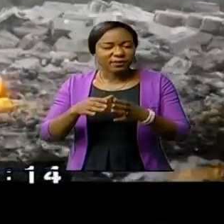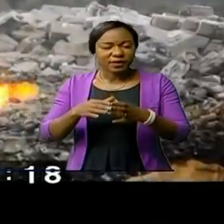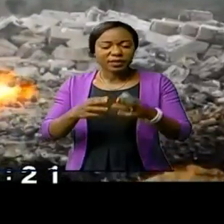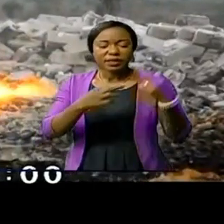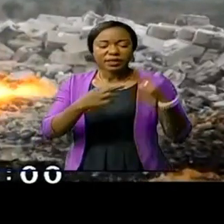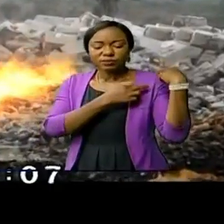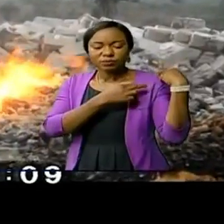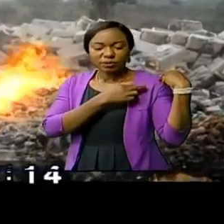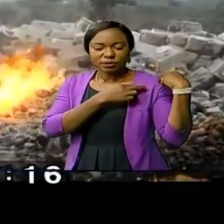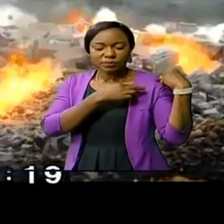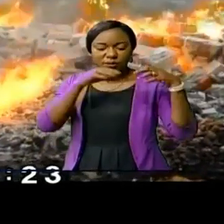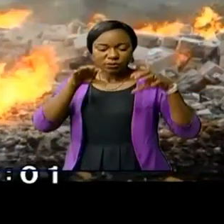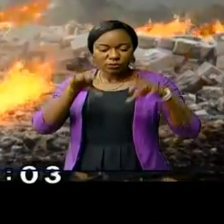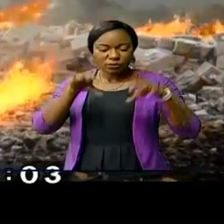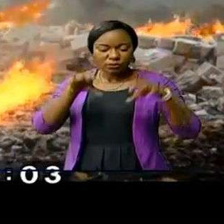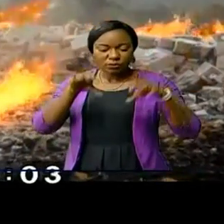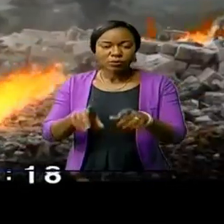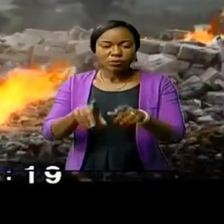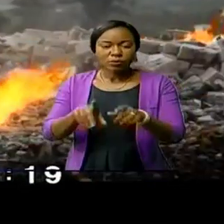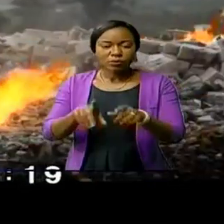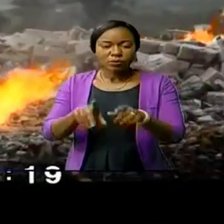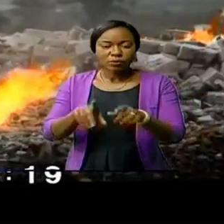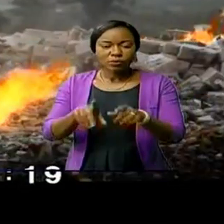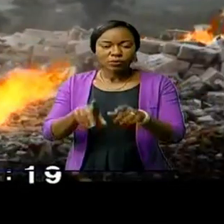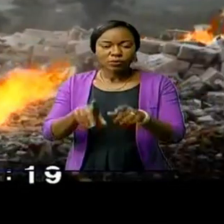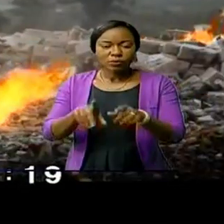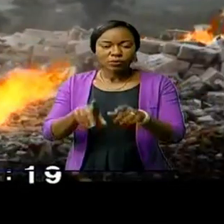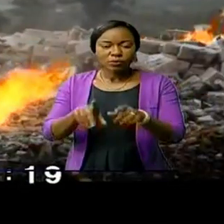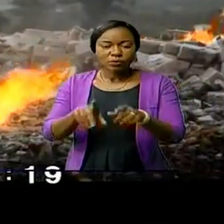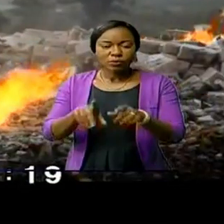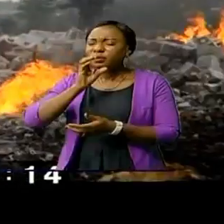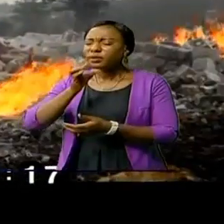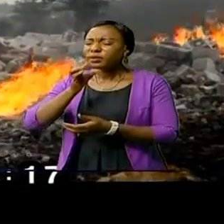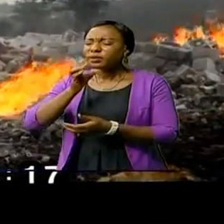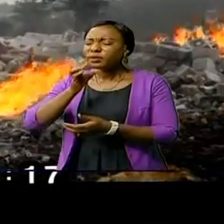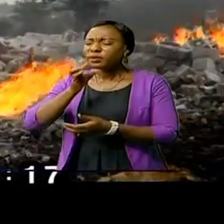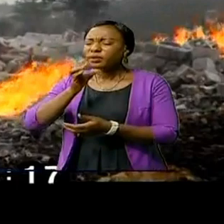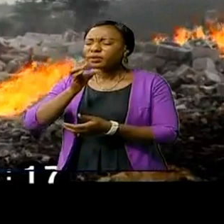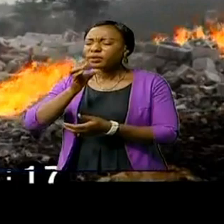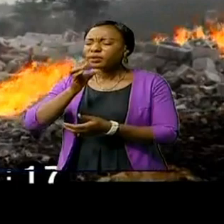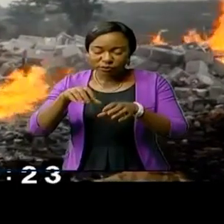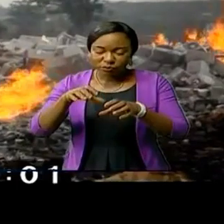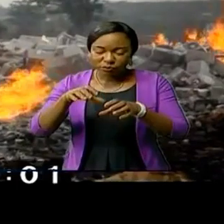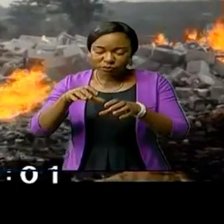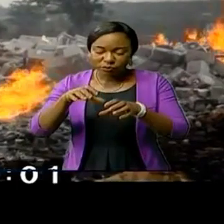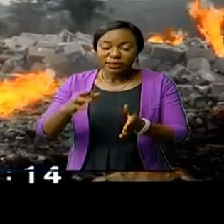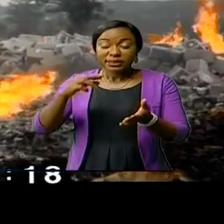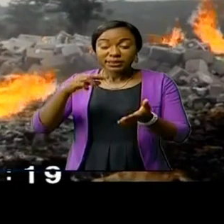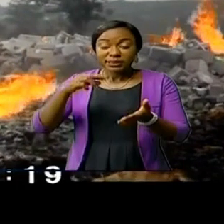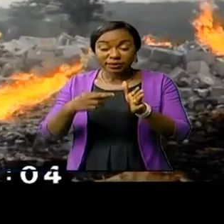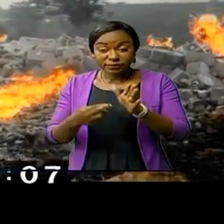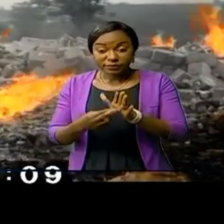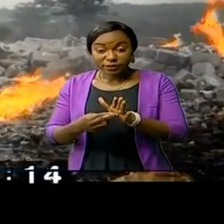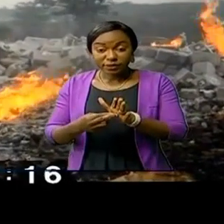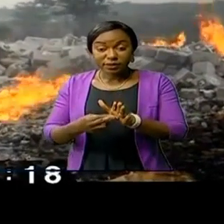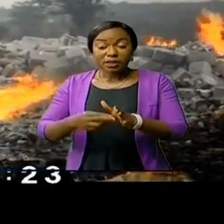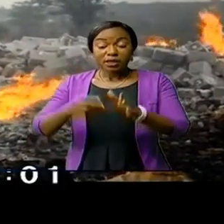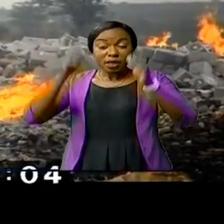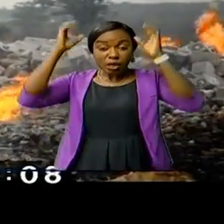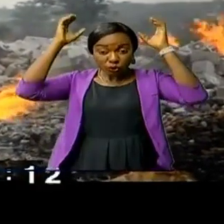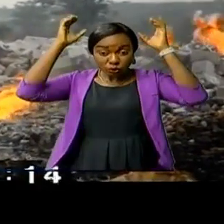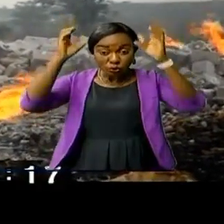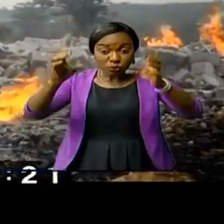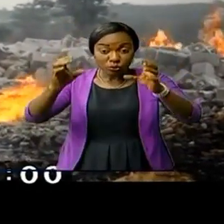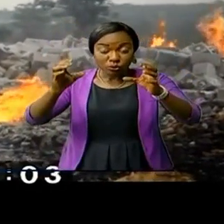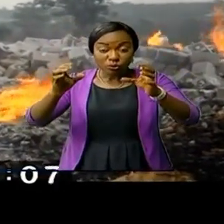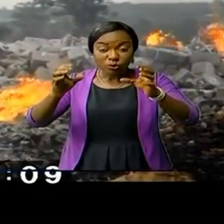ont tenu par cet acte à rassurer des consommateurs congolais. Le stock incriminé contenait 3 300 cartons